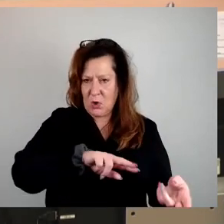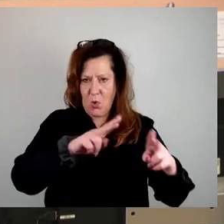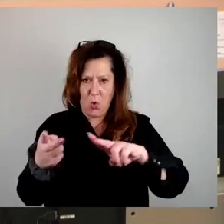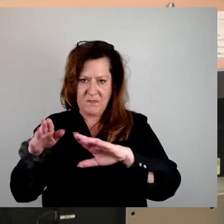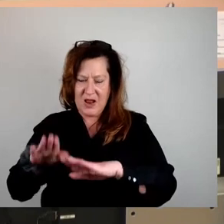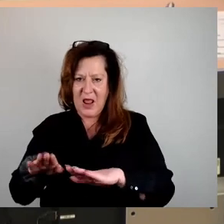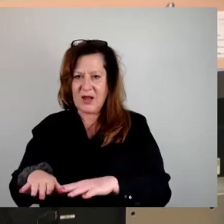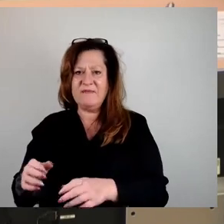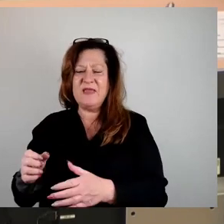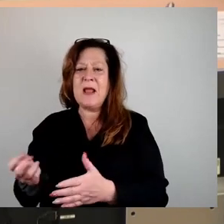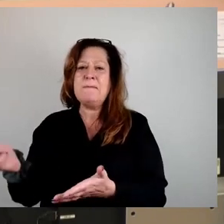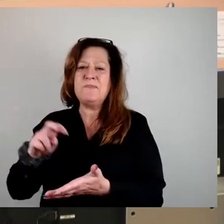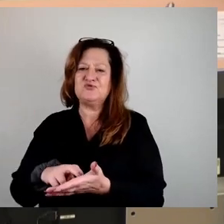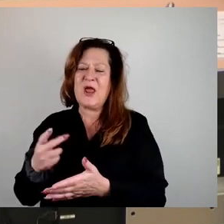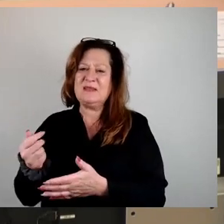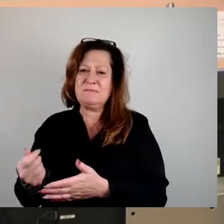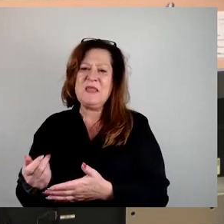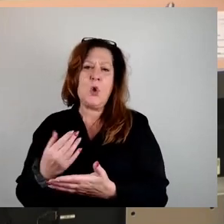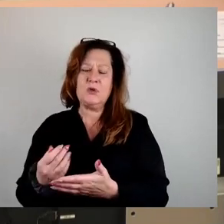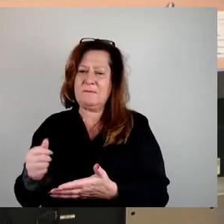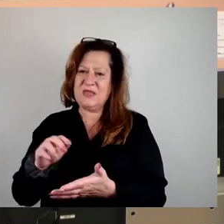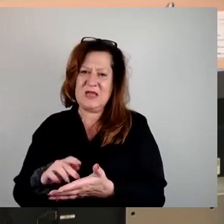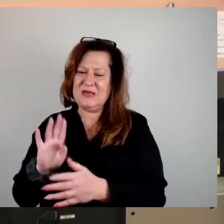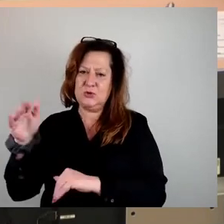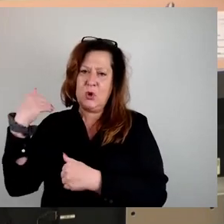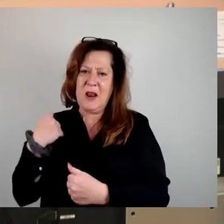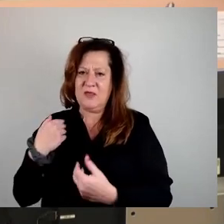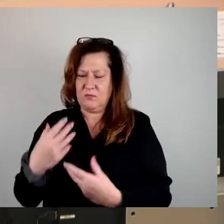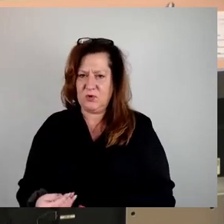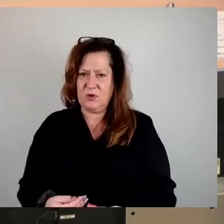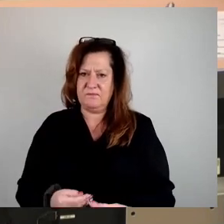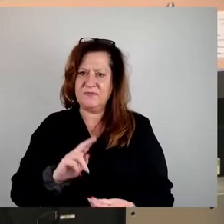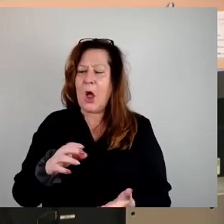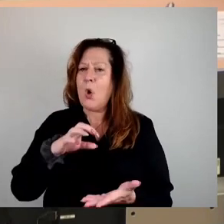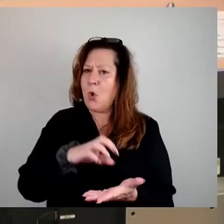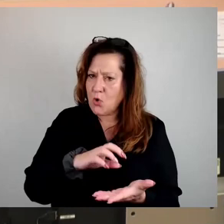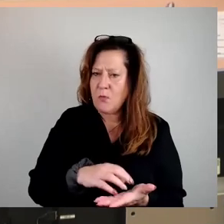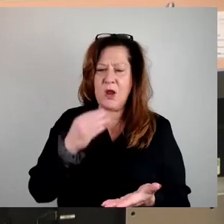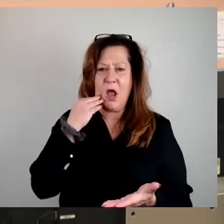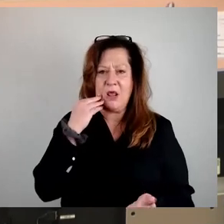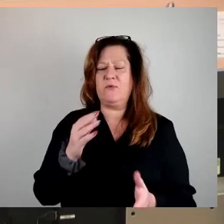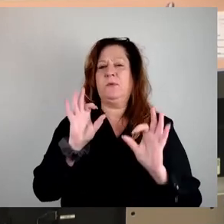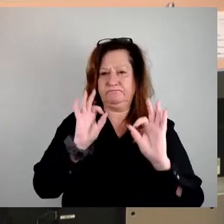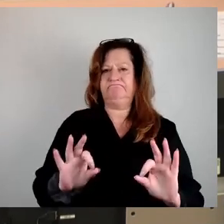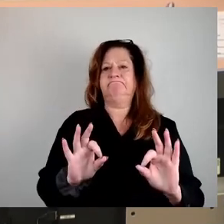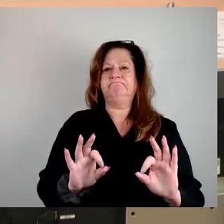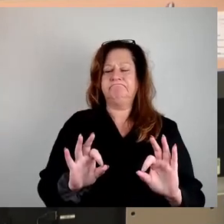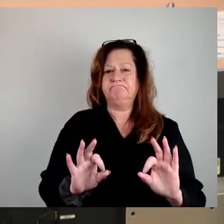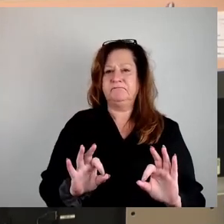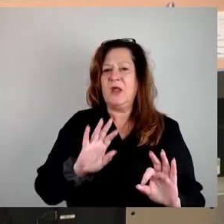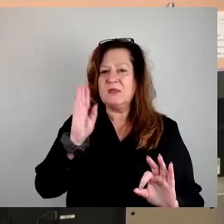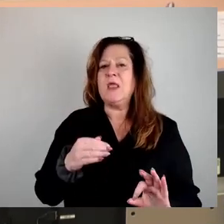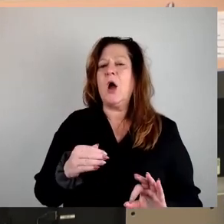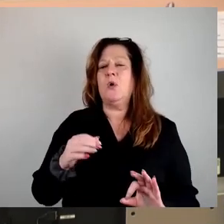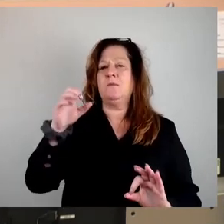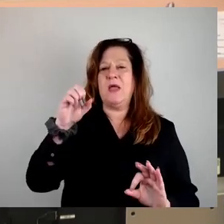Mieter nicht überlastet. Deswegen ist jede kommunale Wohnung eine gute Wohnung und deswegen wird die SPD-Fraktion heute auch dem